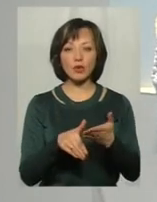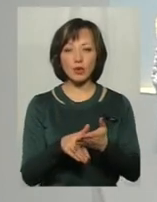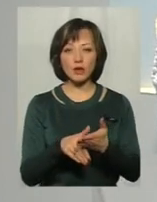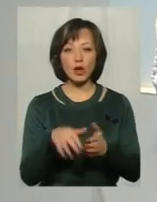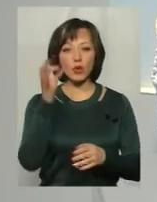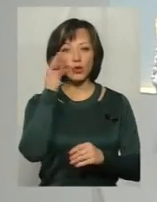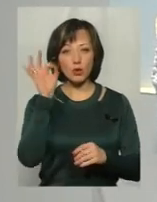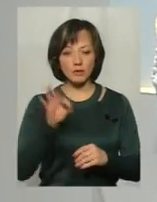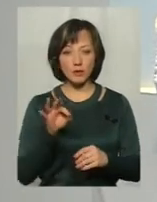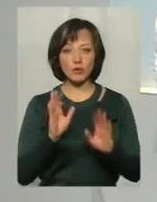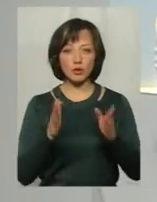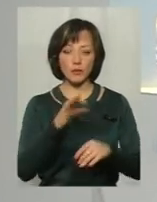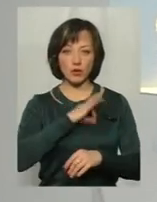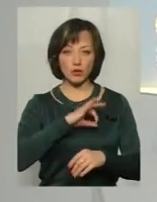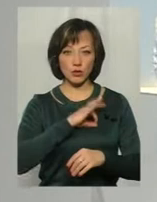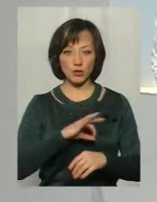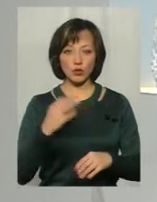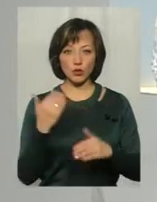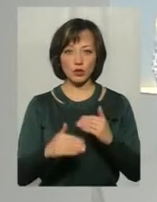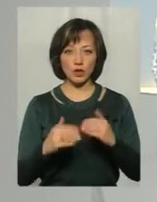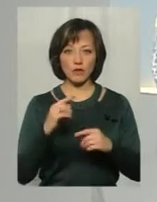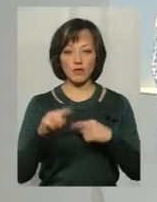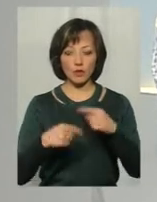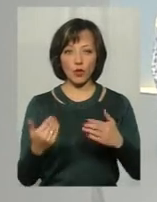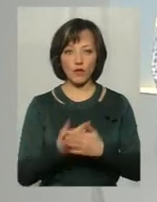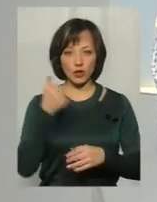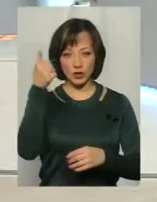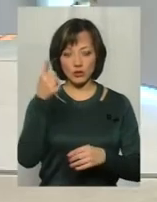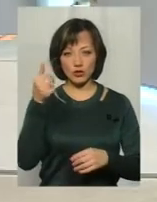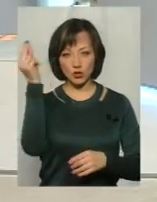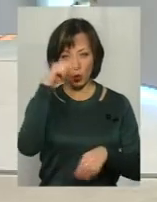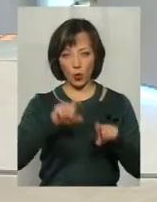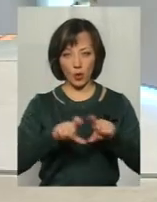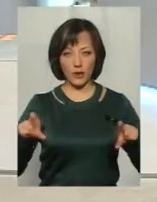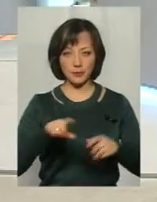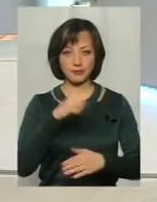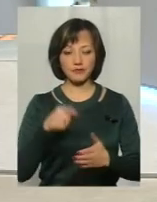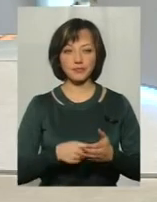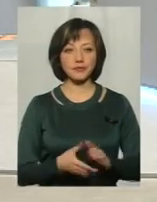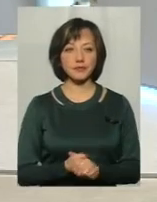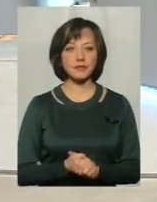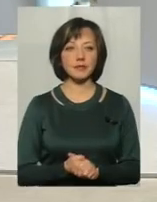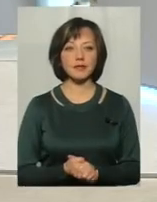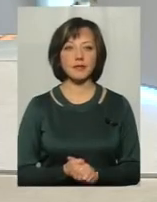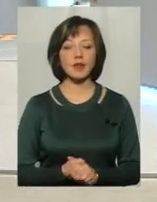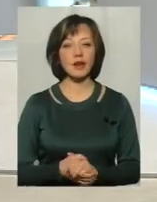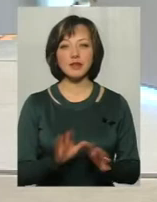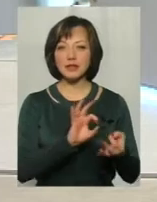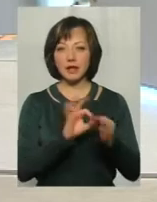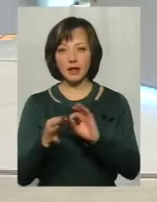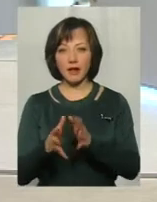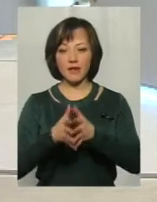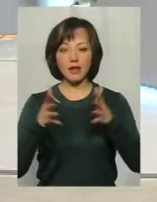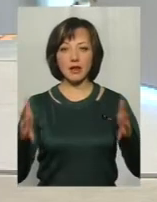який досвід ми будемо використовувати вже у новій школі? Ну, взагалі, коли ми говоримо, це дуже складне, велике